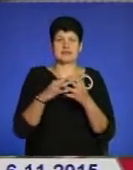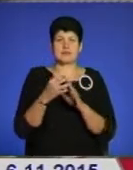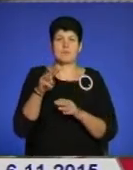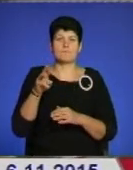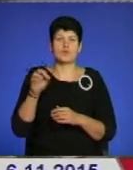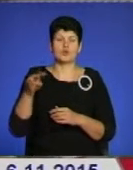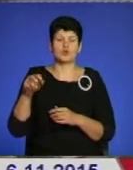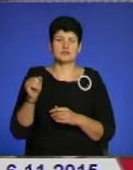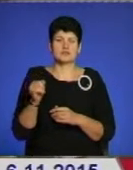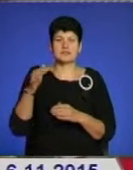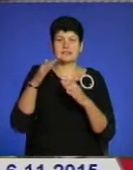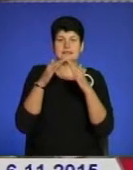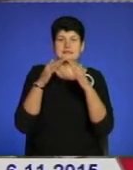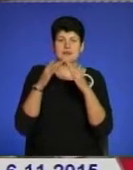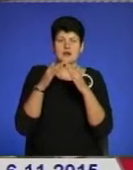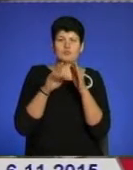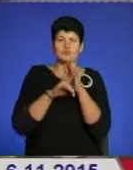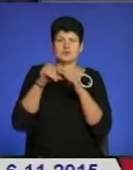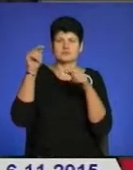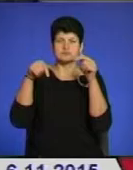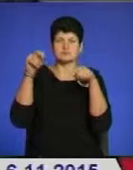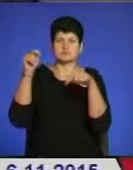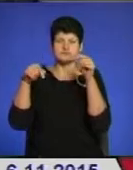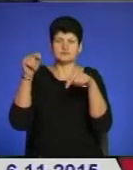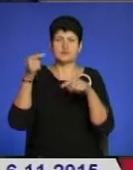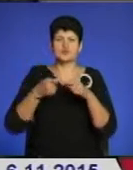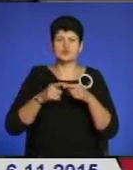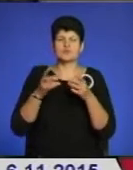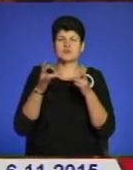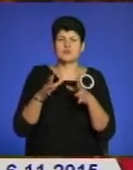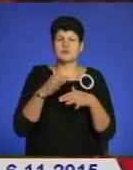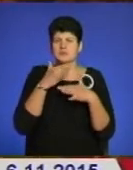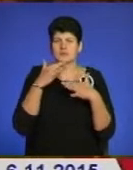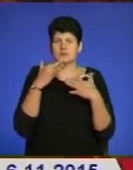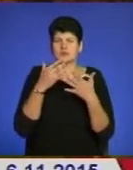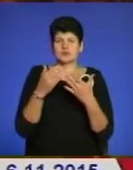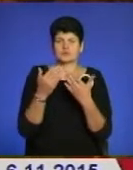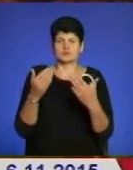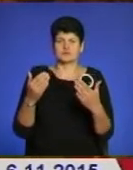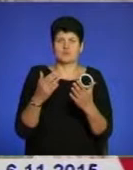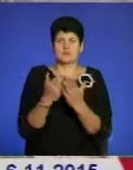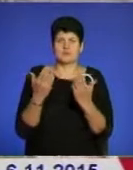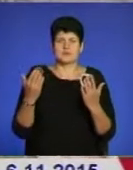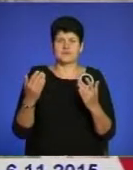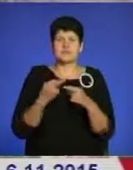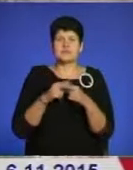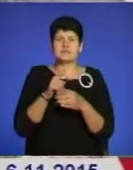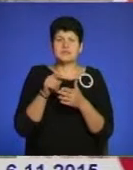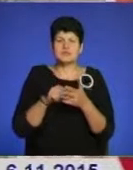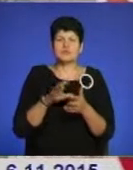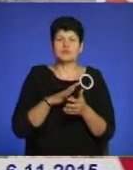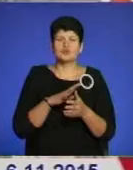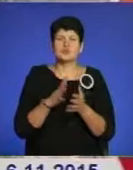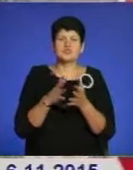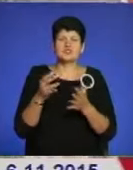Дах комплексу за кілька років почав протікати. Від цього постраждала значна частина експозиції музею. Це питання вже стояло більше